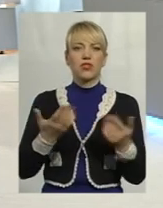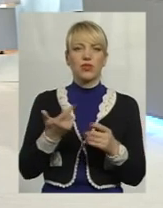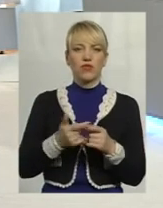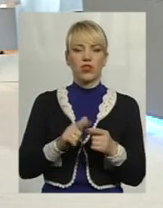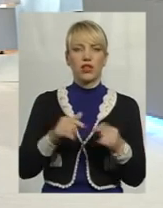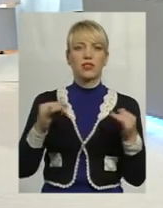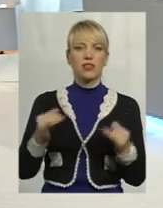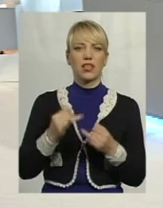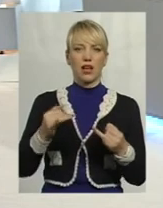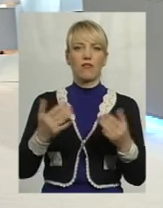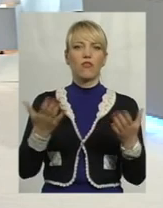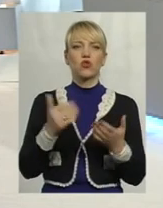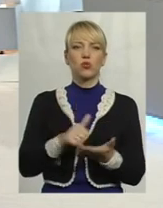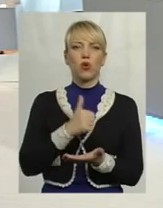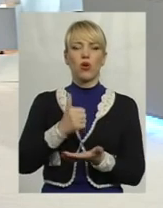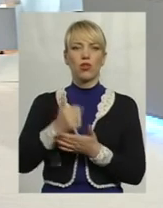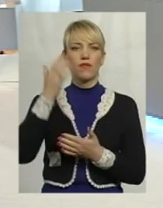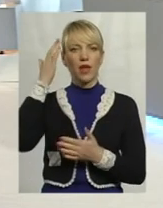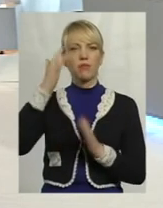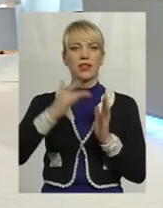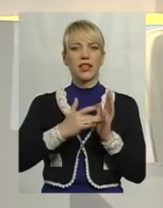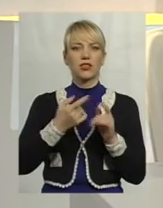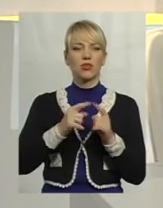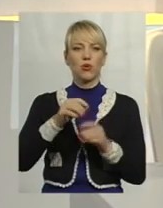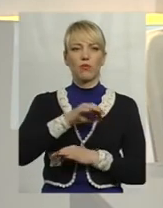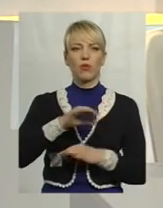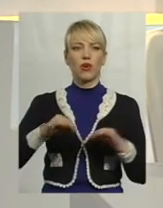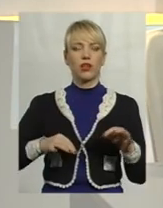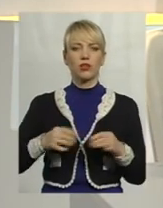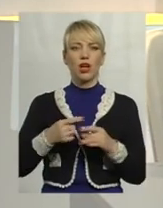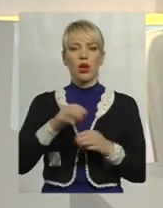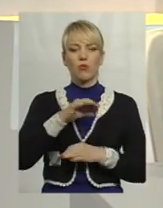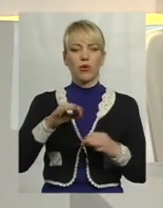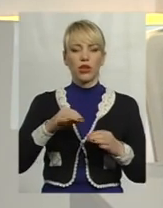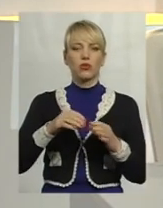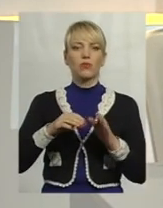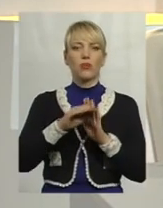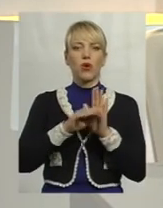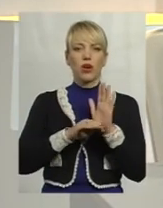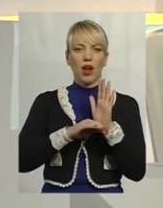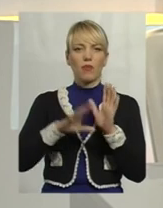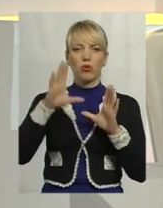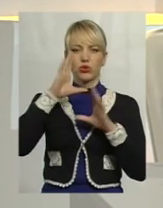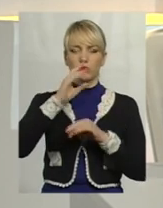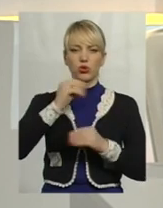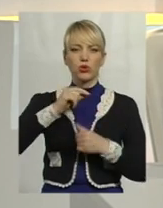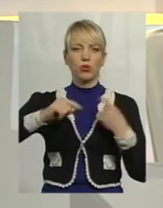в чому головна мета цього проєкту, проєкту програму «Країна успішного бізнесу»,